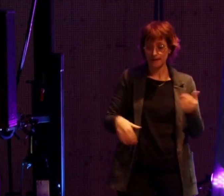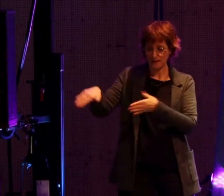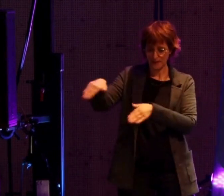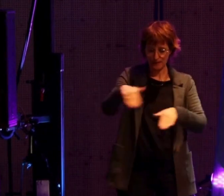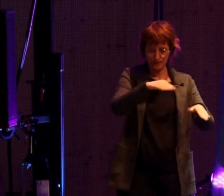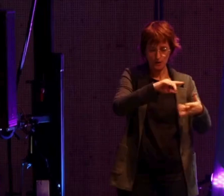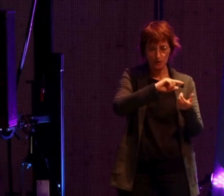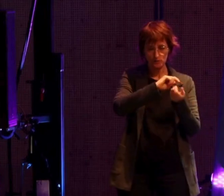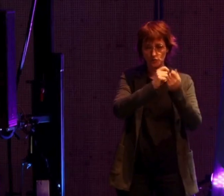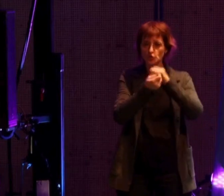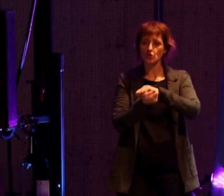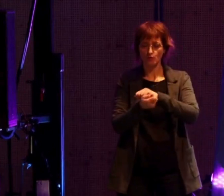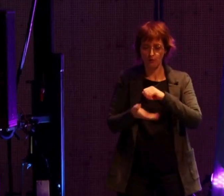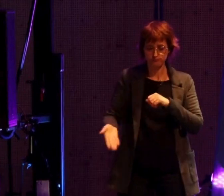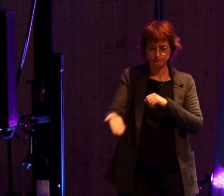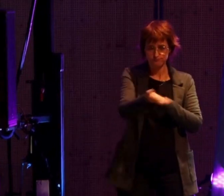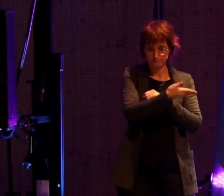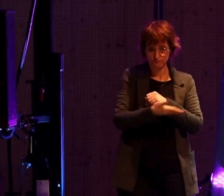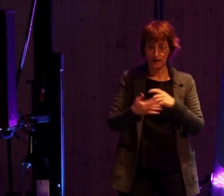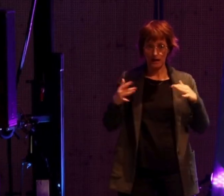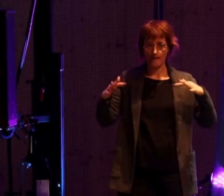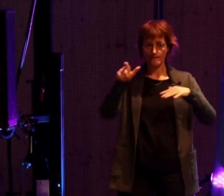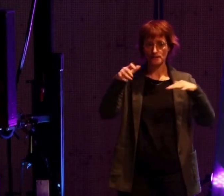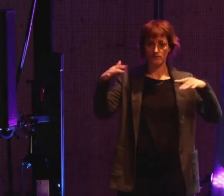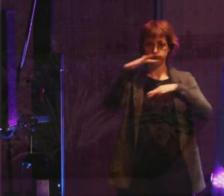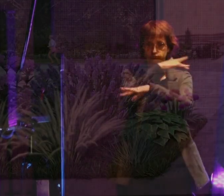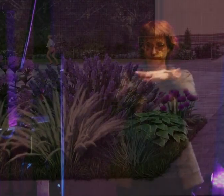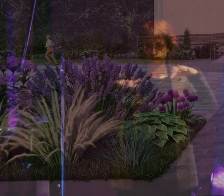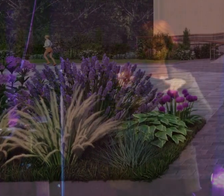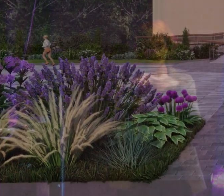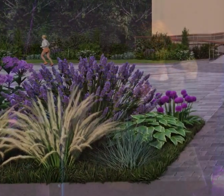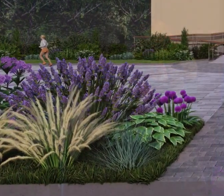projet central à un endroit où il y a du monde et du passage.